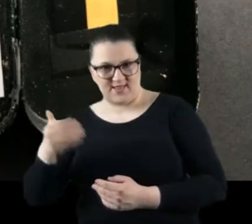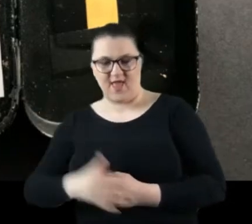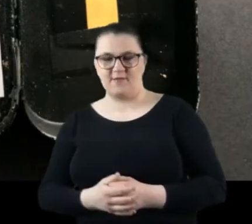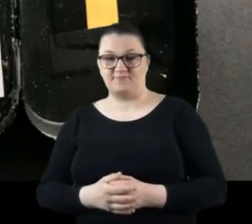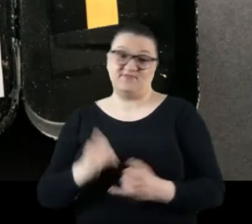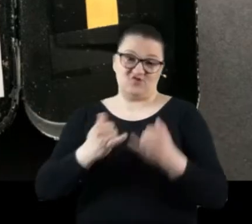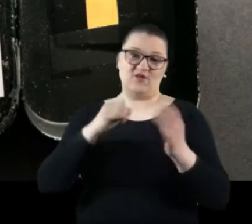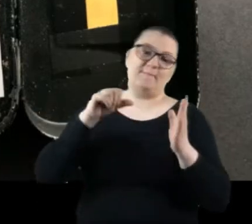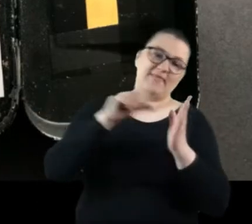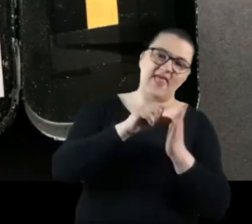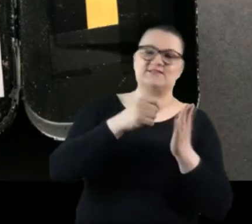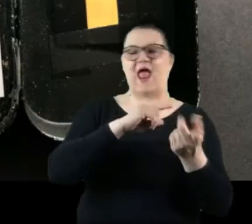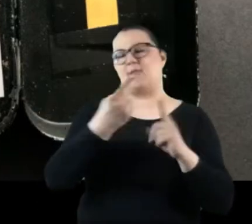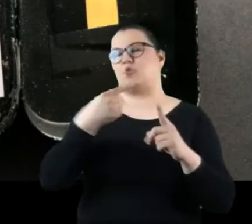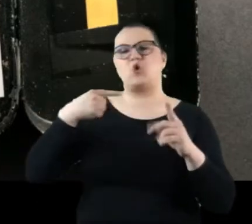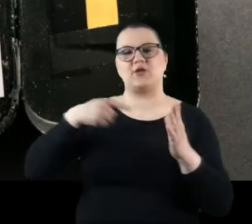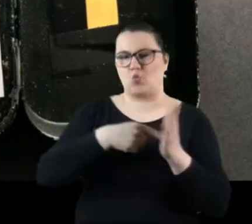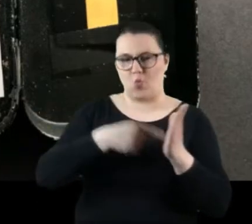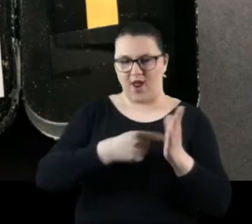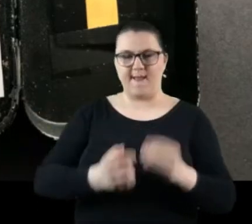pineską bądź też szpileczką.